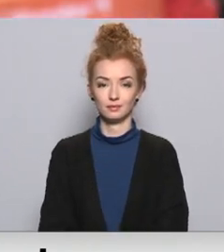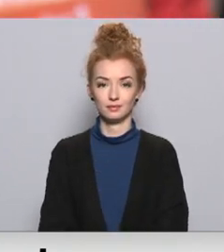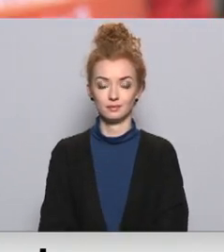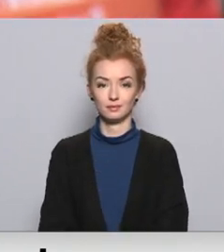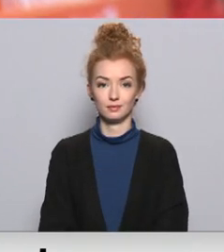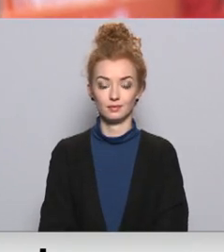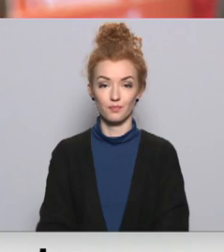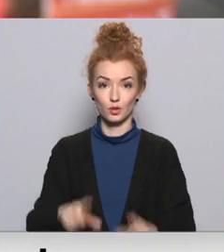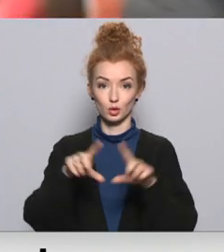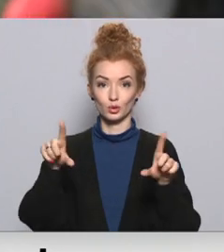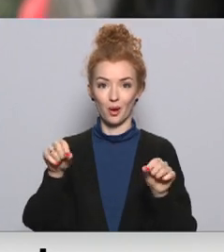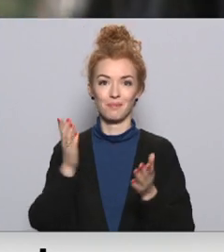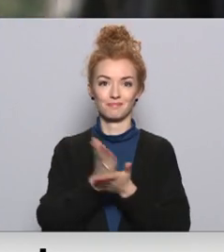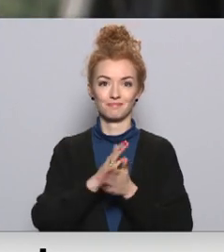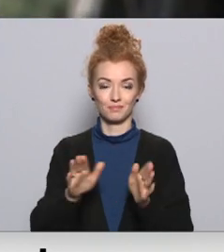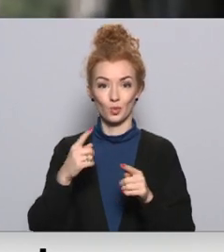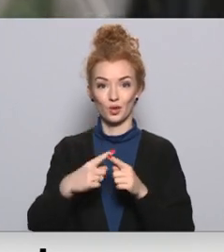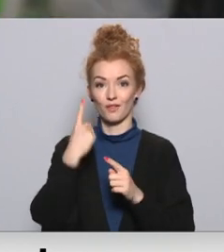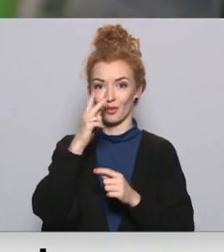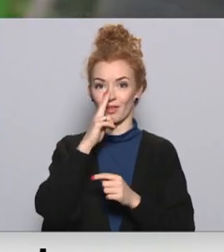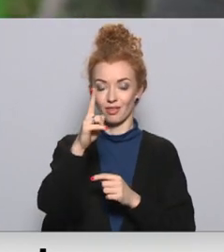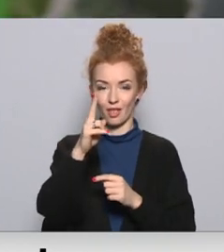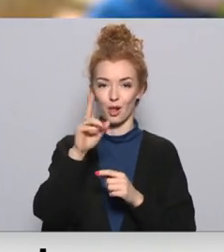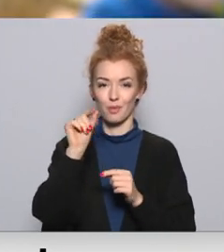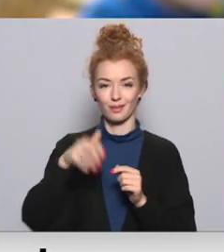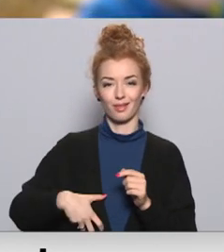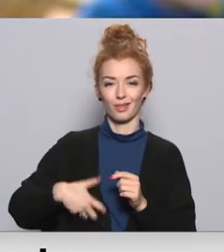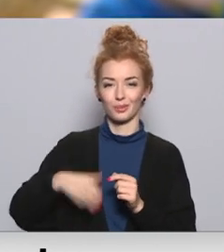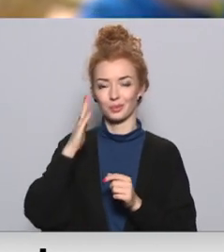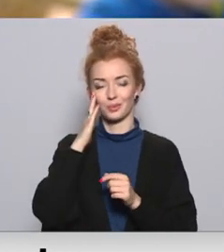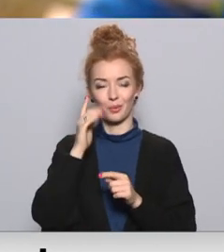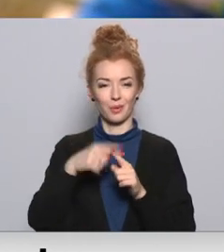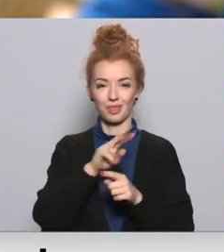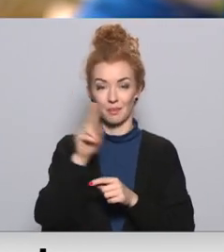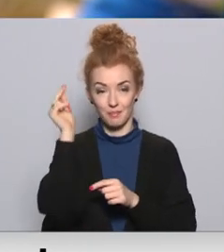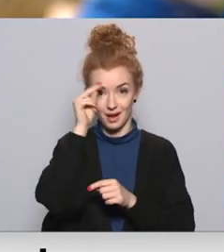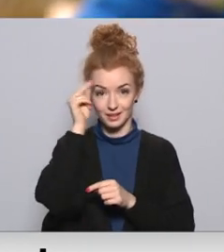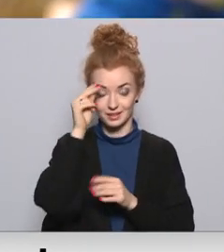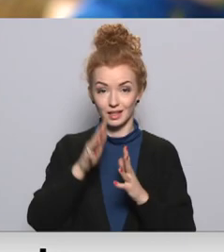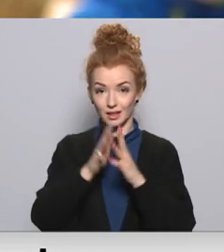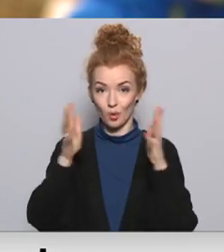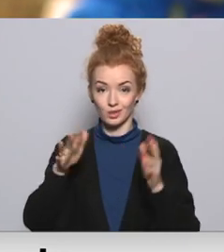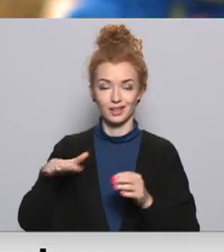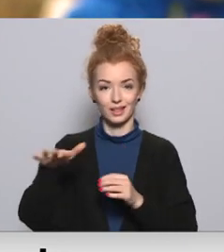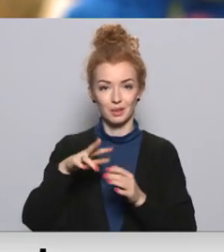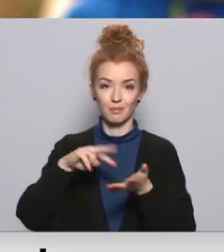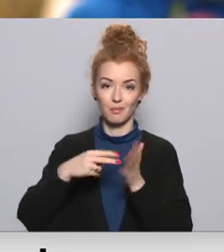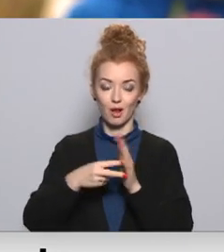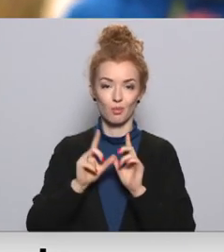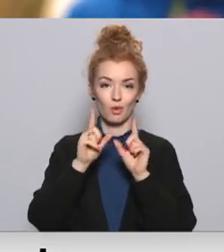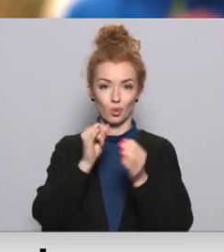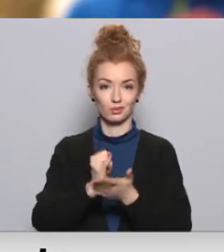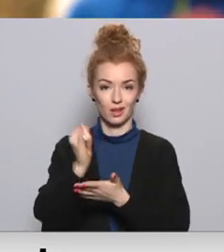Skola ir cauri, un vismaz nedēļa tagad var rītos gulēt ilgāk un nemācīties. Daudzas ģimenes ieplānojušas doties